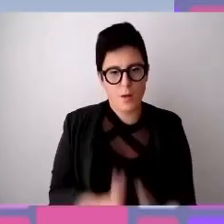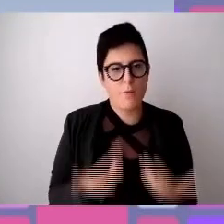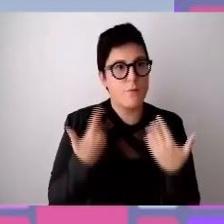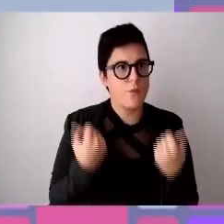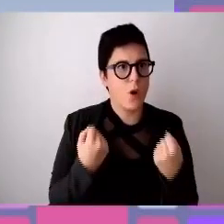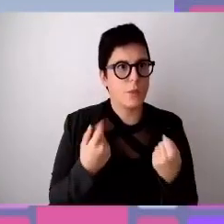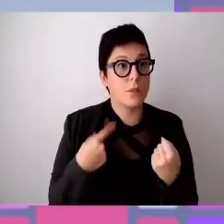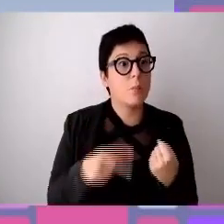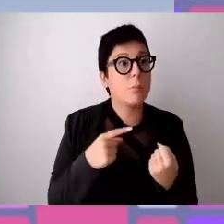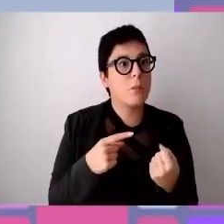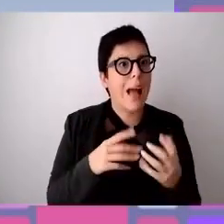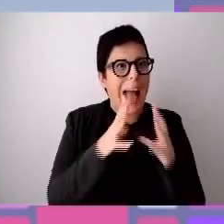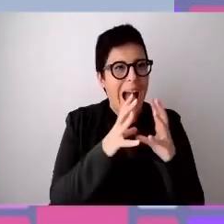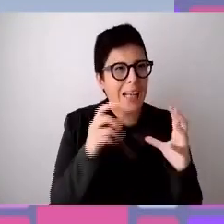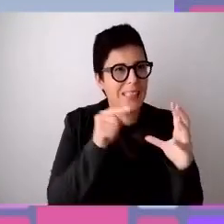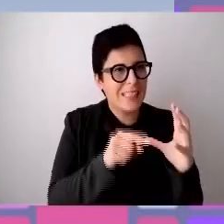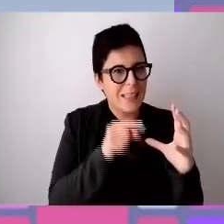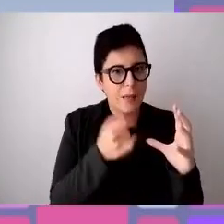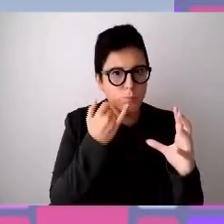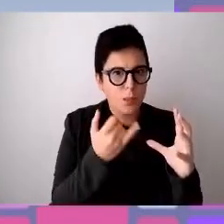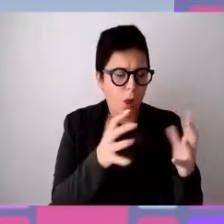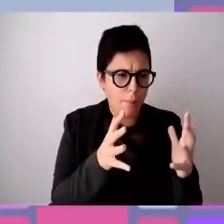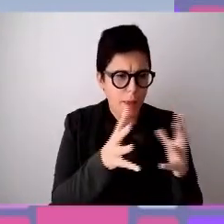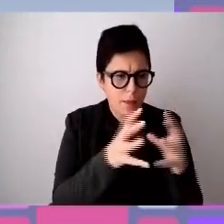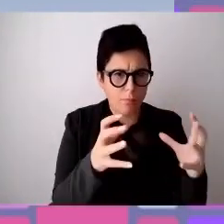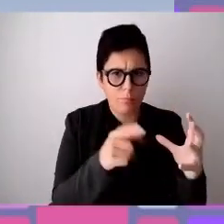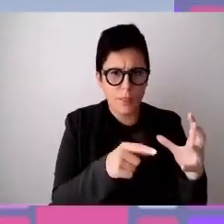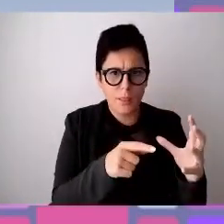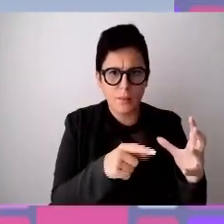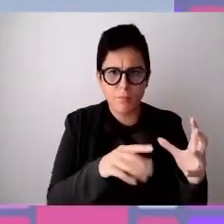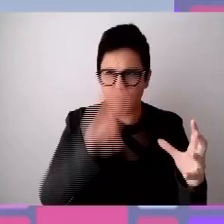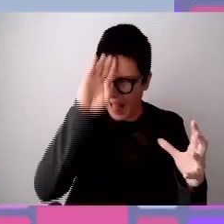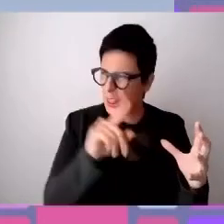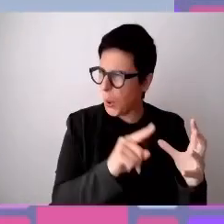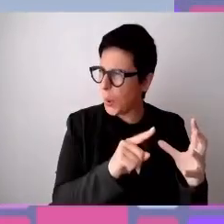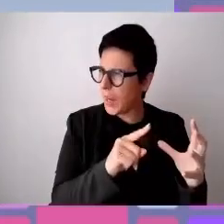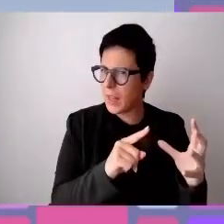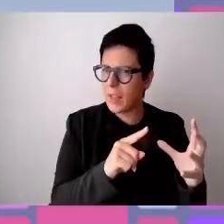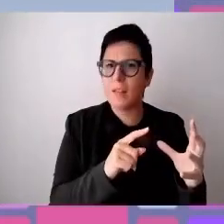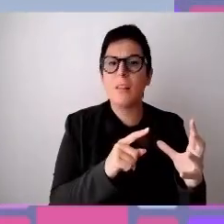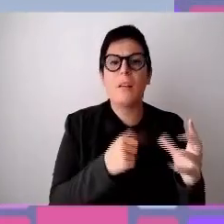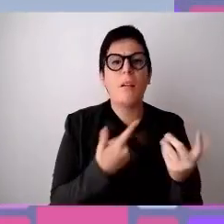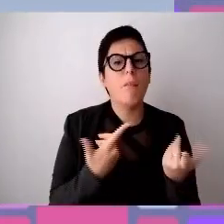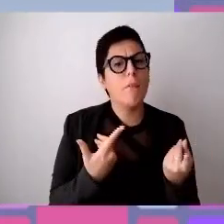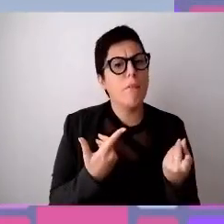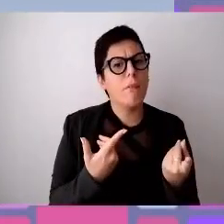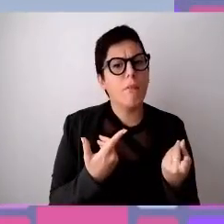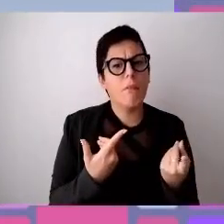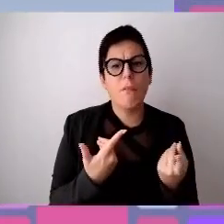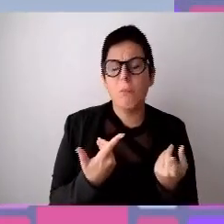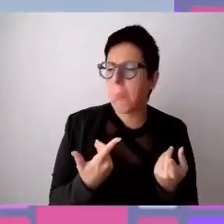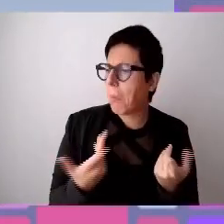l'azienda la piccola media impresa questo signor padrone ha bypassato ogni